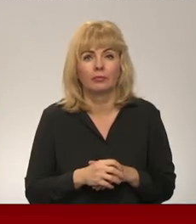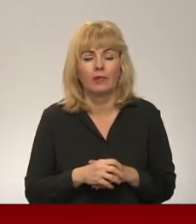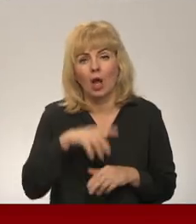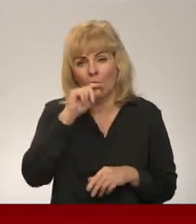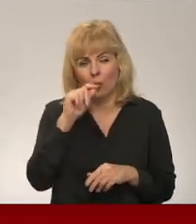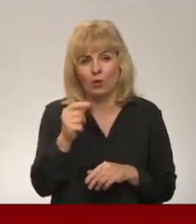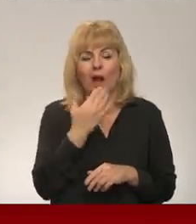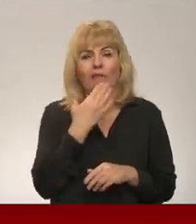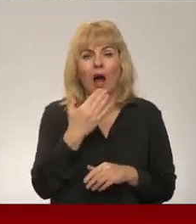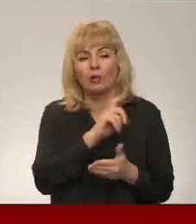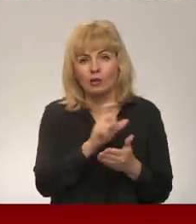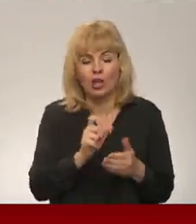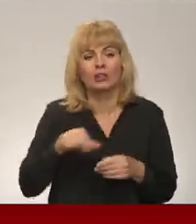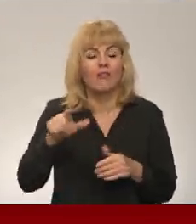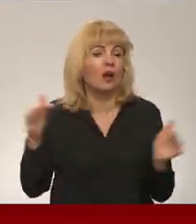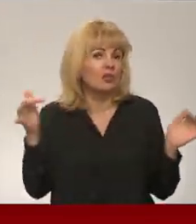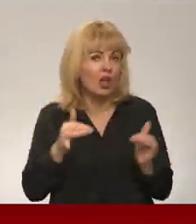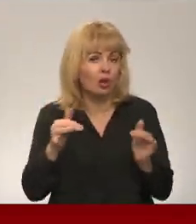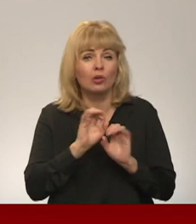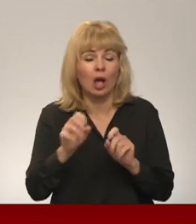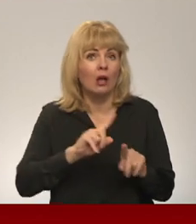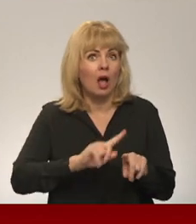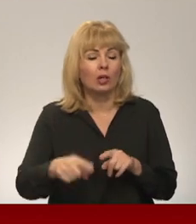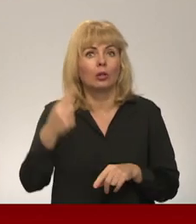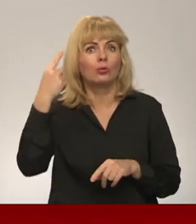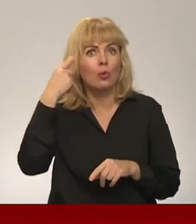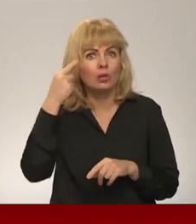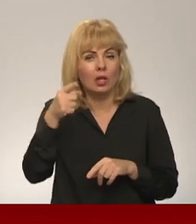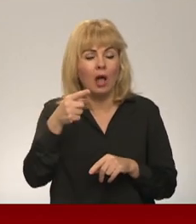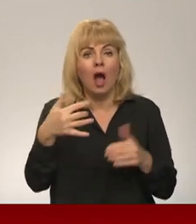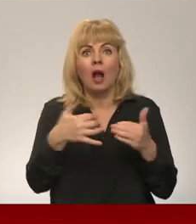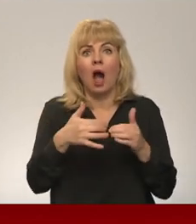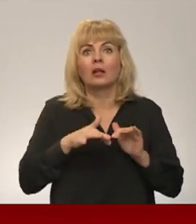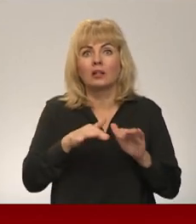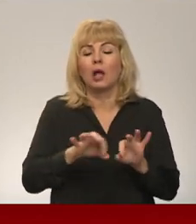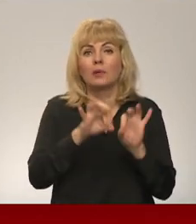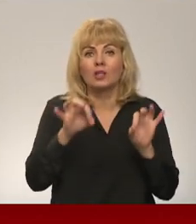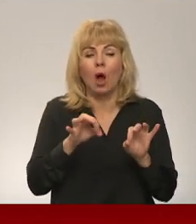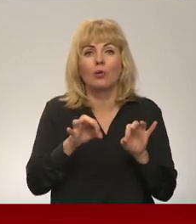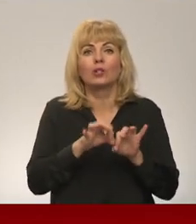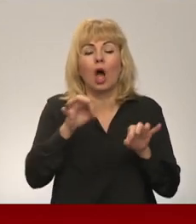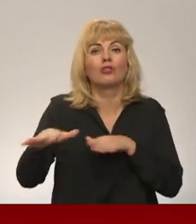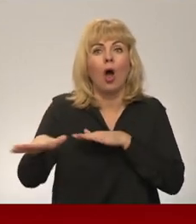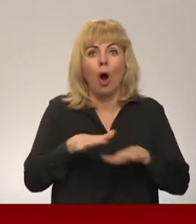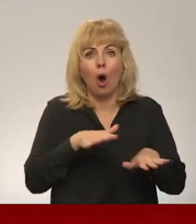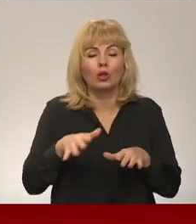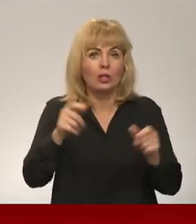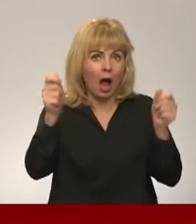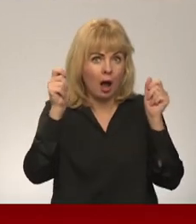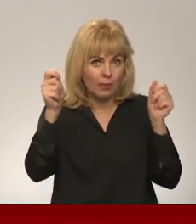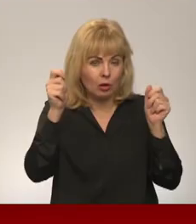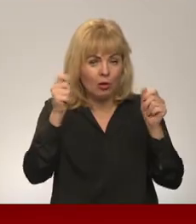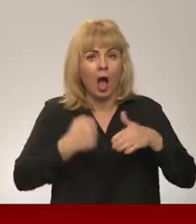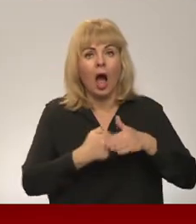Vairāk senākušie stāsts, ka tiklīdz uzzinājuši par karadarbības sākumu, sākoši organizēt piketu, lai atbalstītu Ukraiņas tautu.